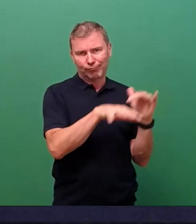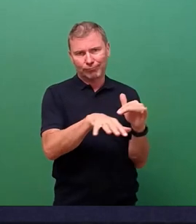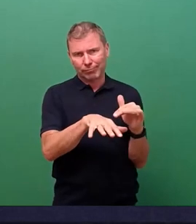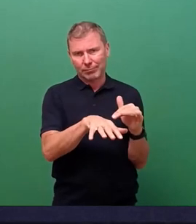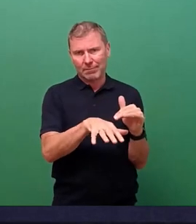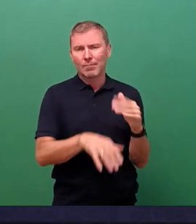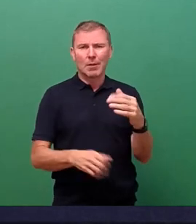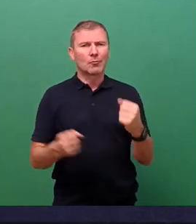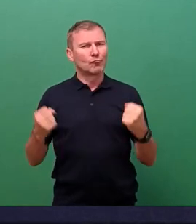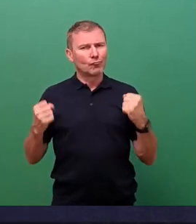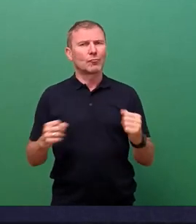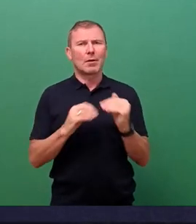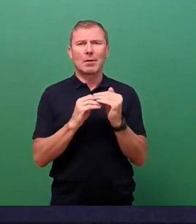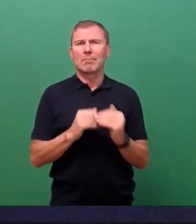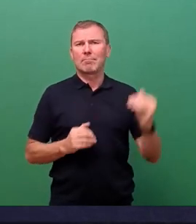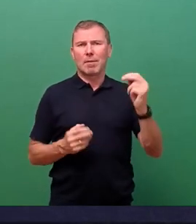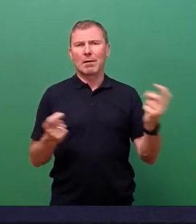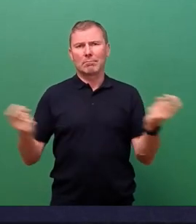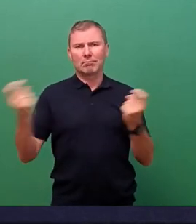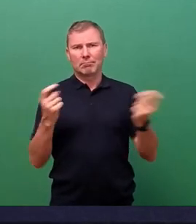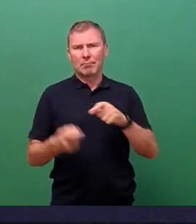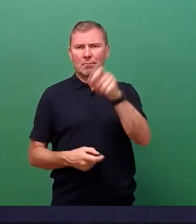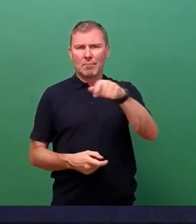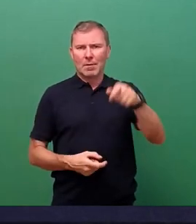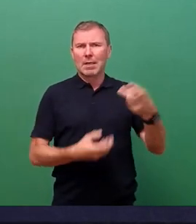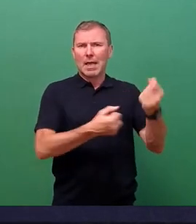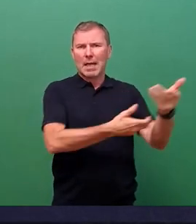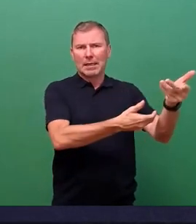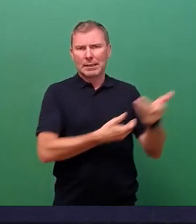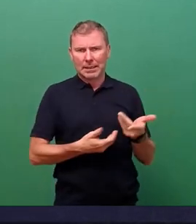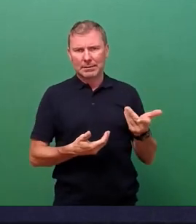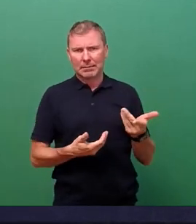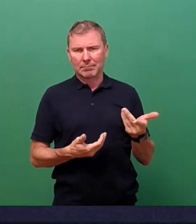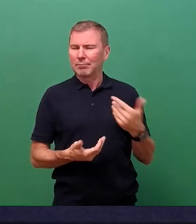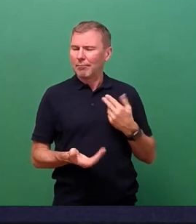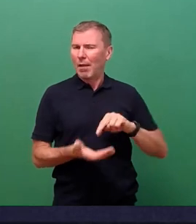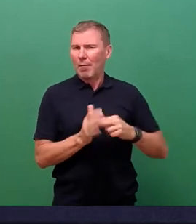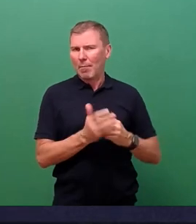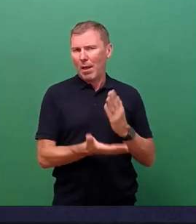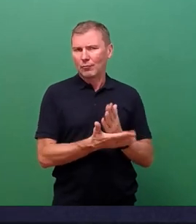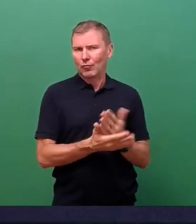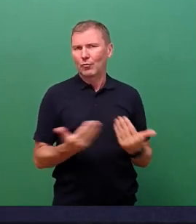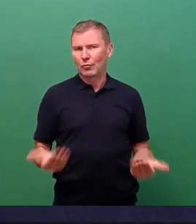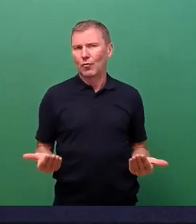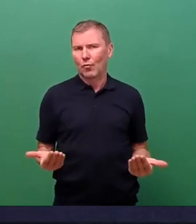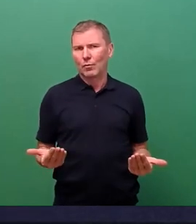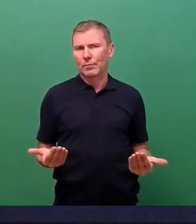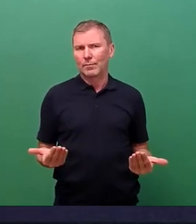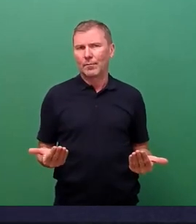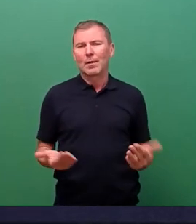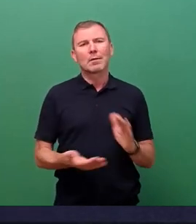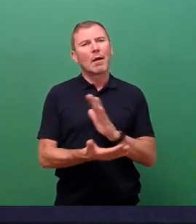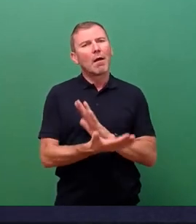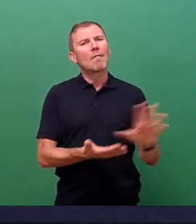anwachsenden Aufkommen auch an Gästen zu rechnen ist und die vollständige